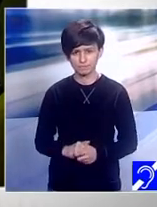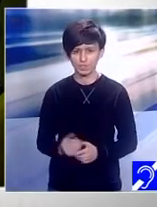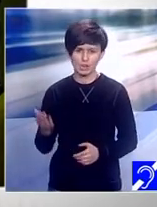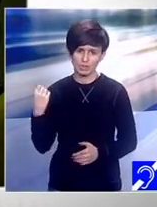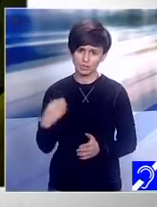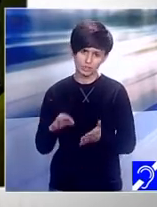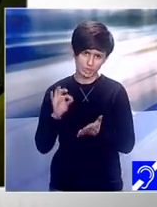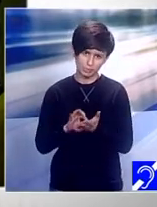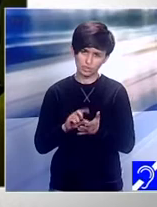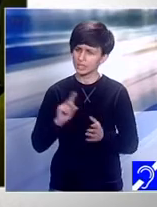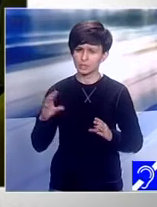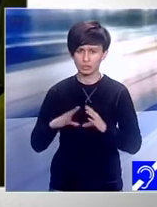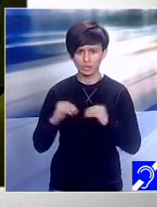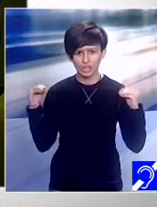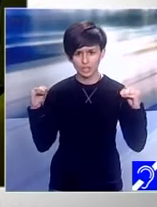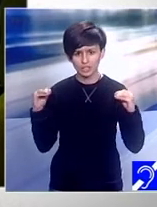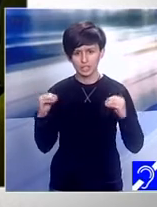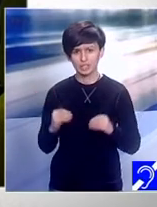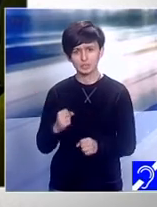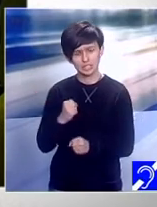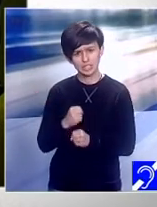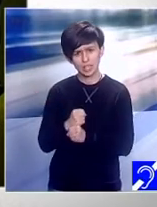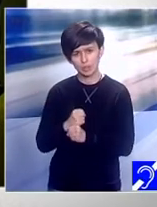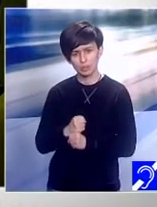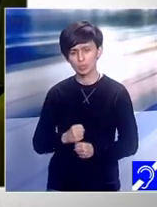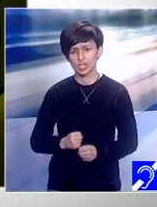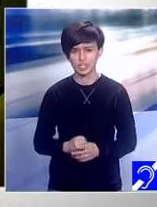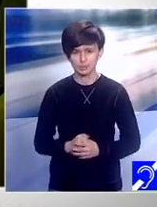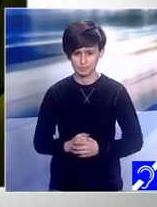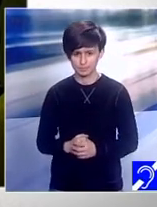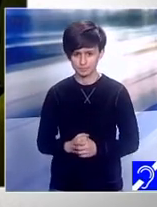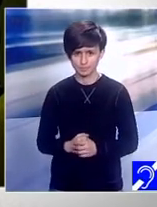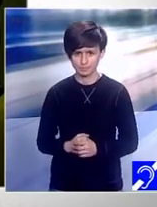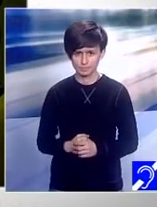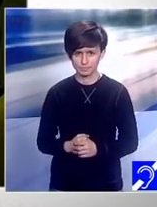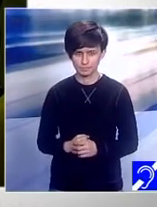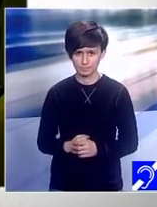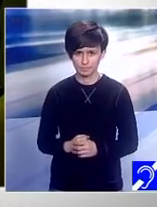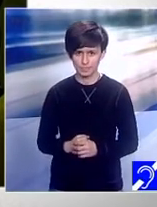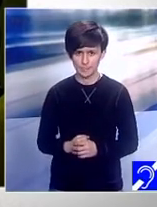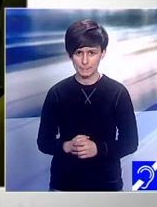punctual nu lipsea de la serviri nu odată acum nu știu dacă pot să spun